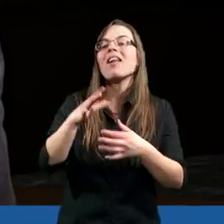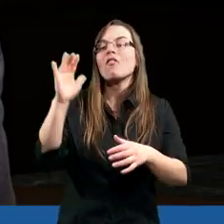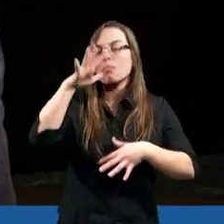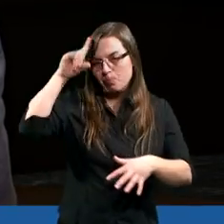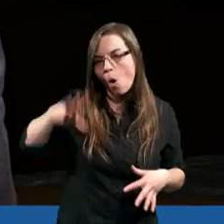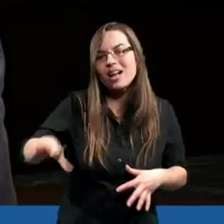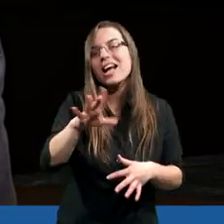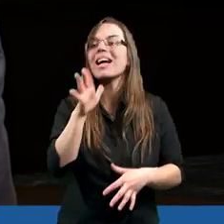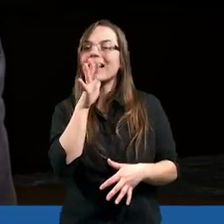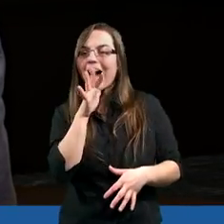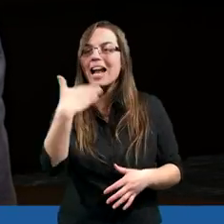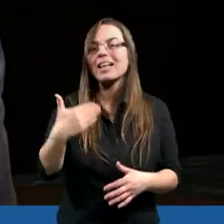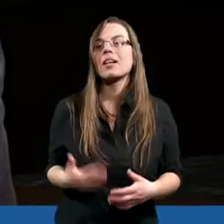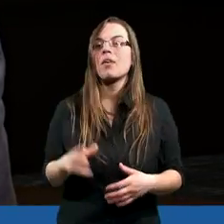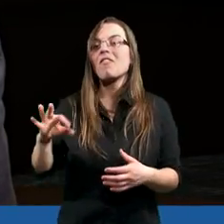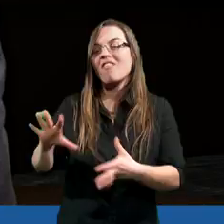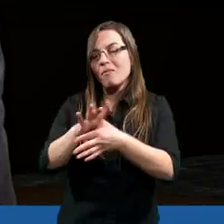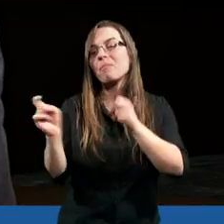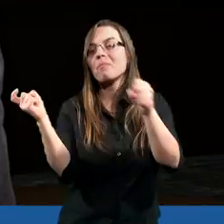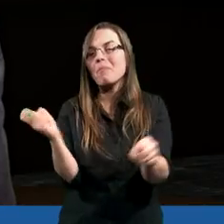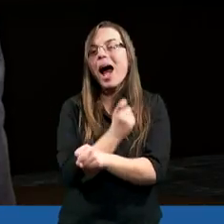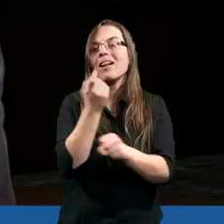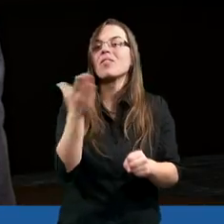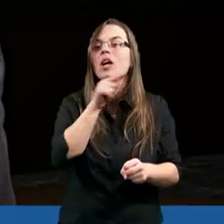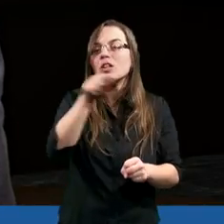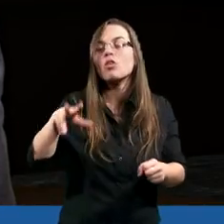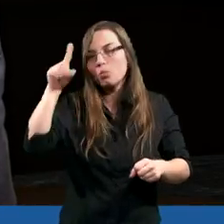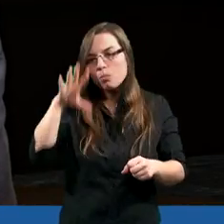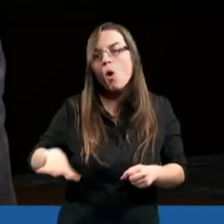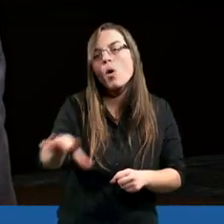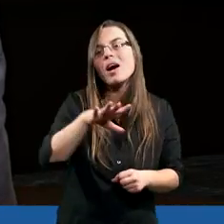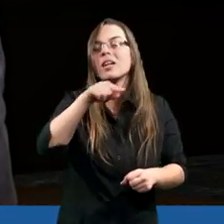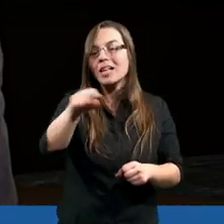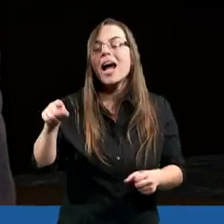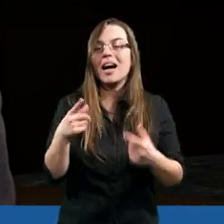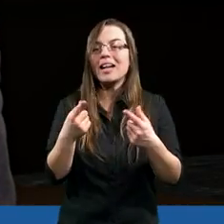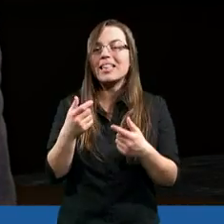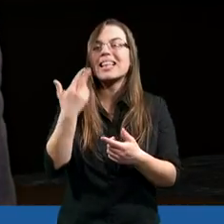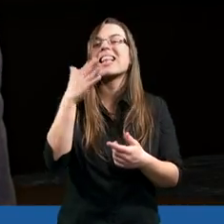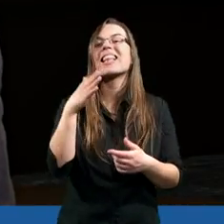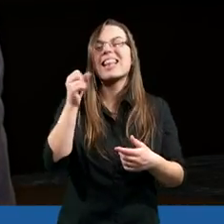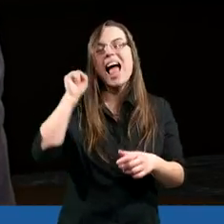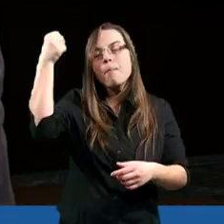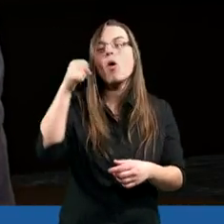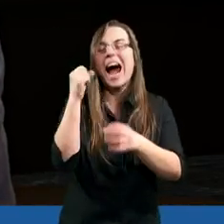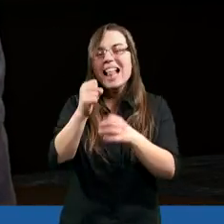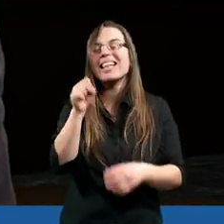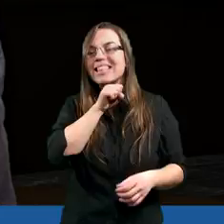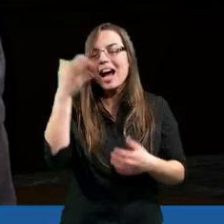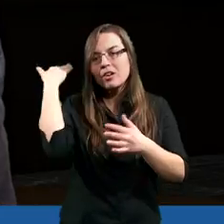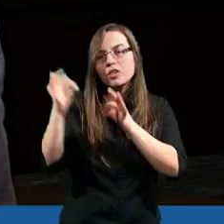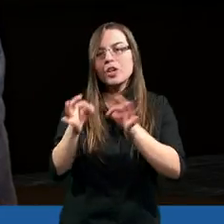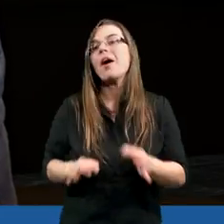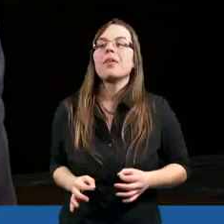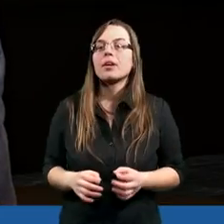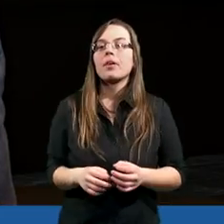izraelskim, państwie czy społeczności teokratycznej, gdzie religia i